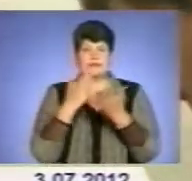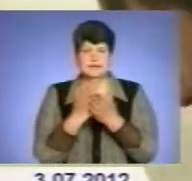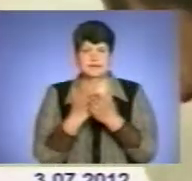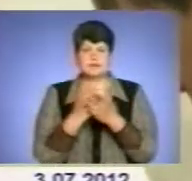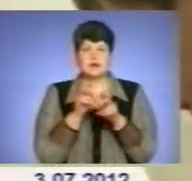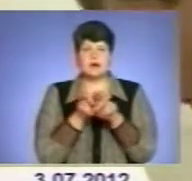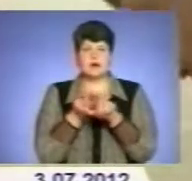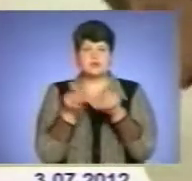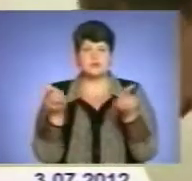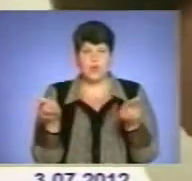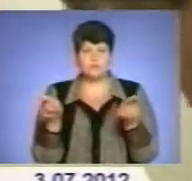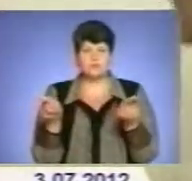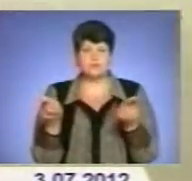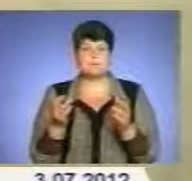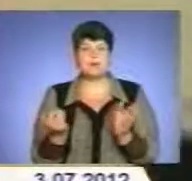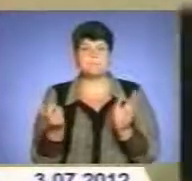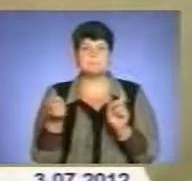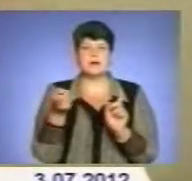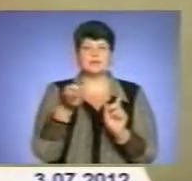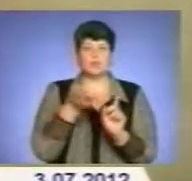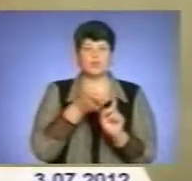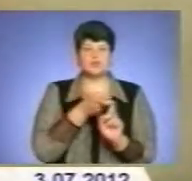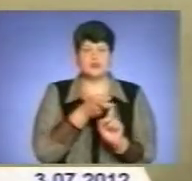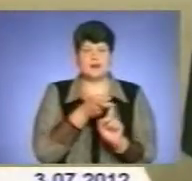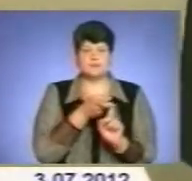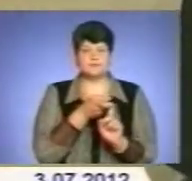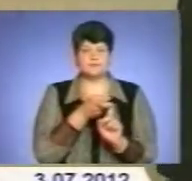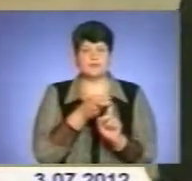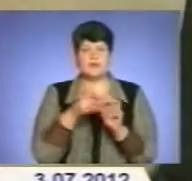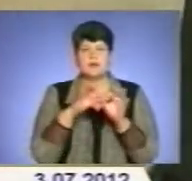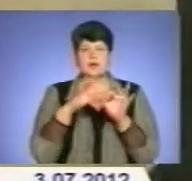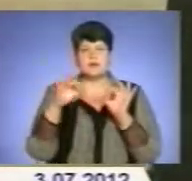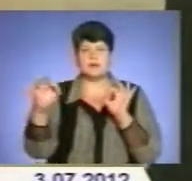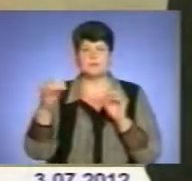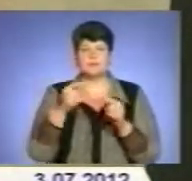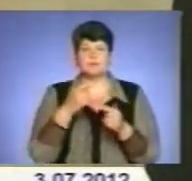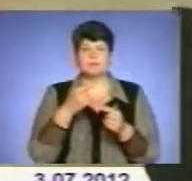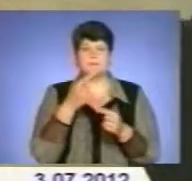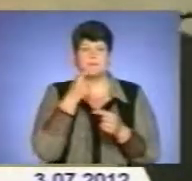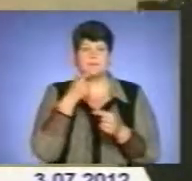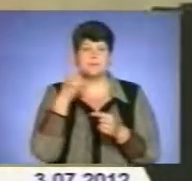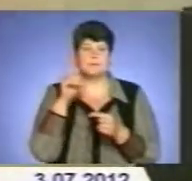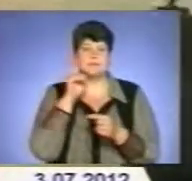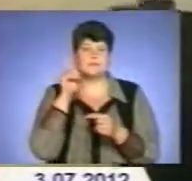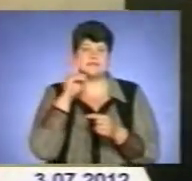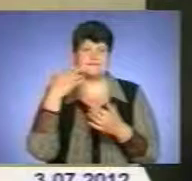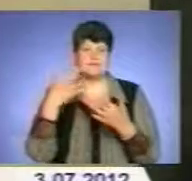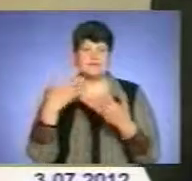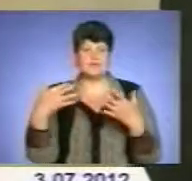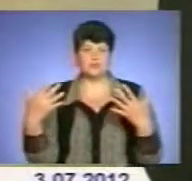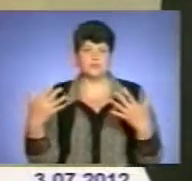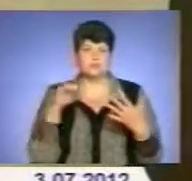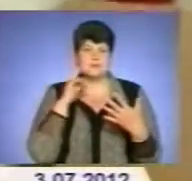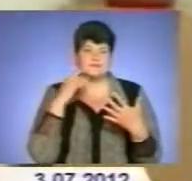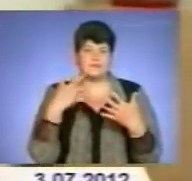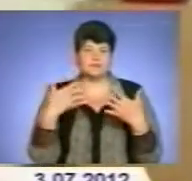розйом. Ми підключаємо кабель по цвіту. Однак, аби отримувати цифровий сигнал, кімнатна антенна теж